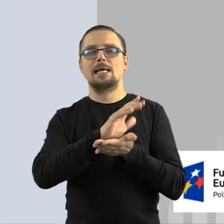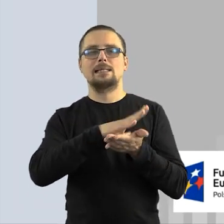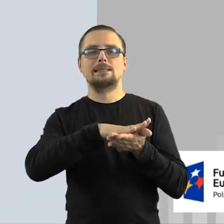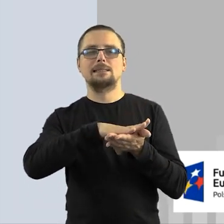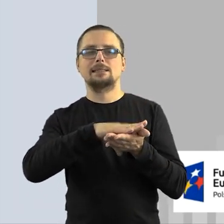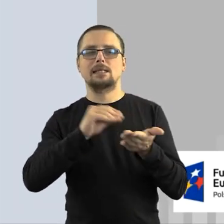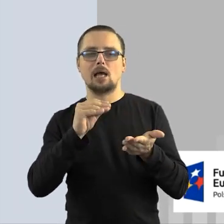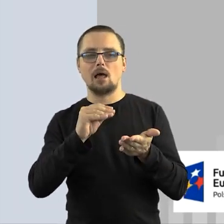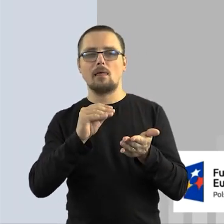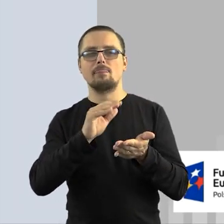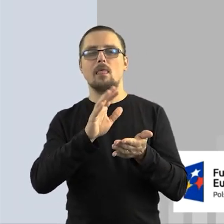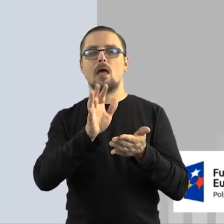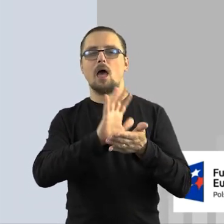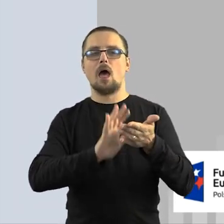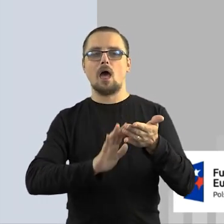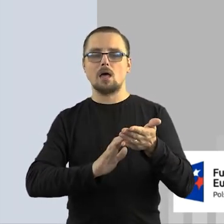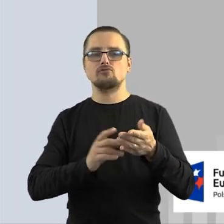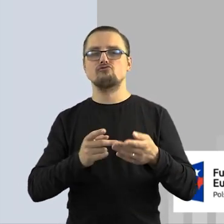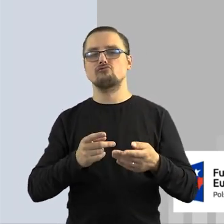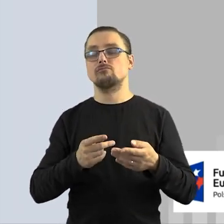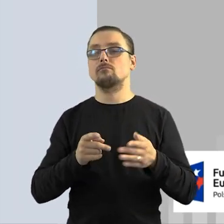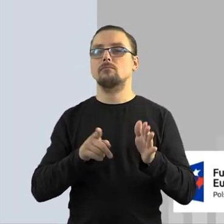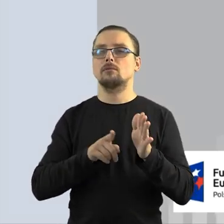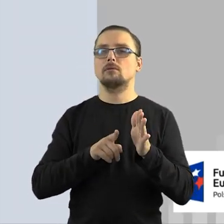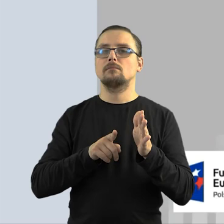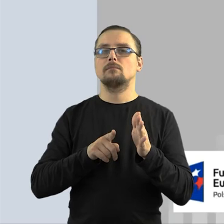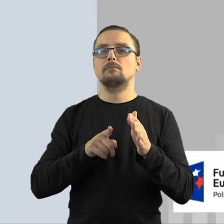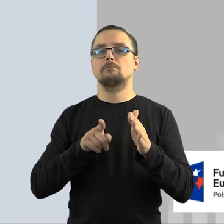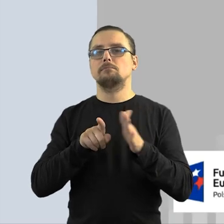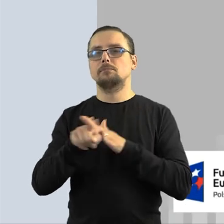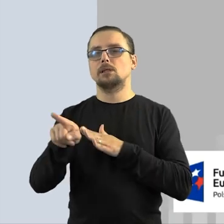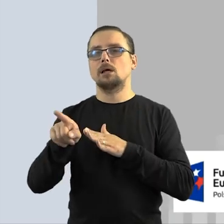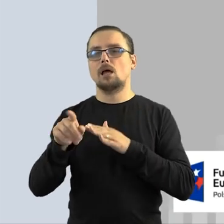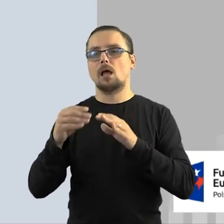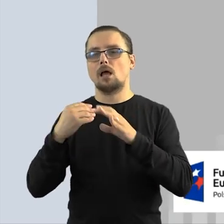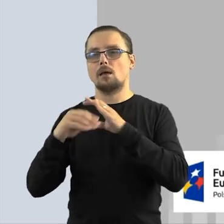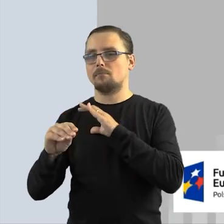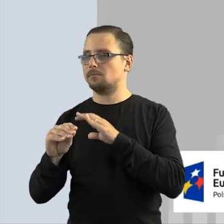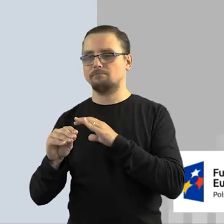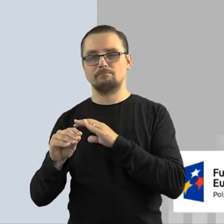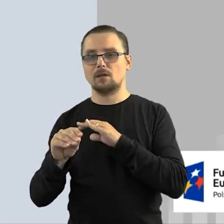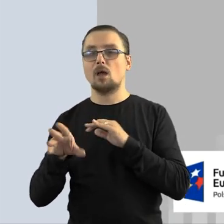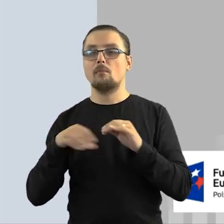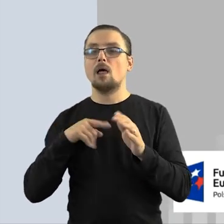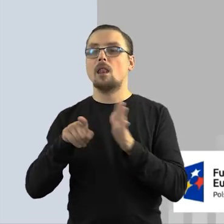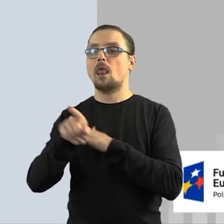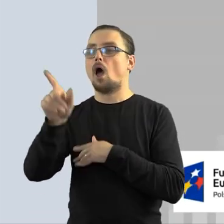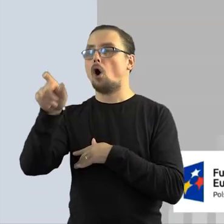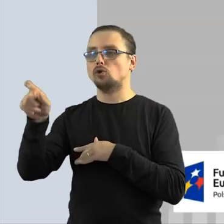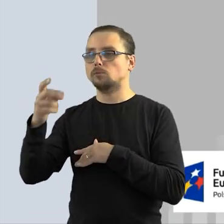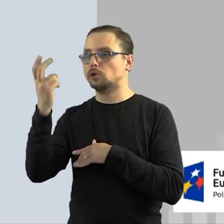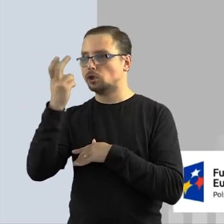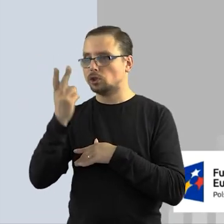Czy biblioteka może przesyłać skany artykułów z czasopism pocztą elektroniczną czytelnikowi?